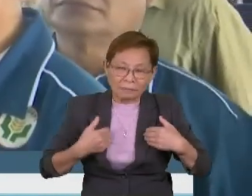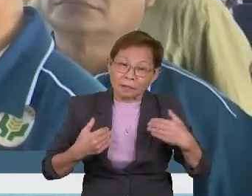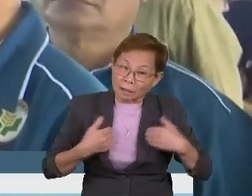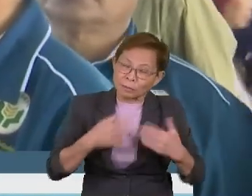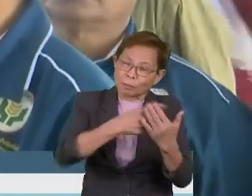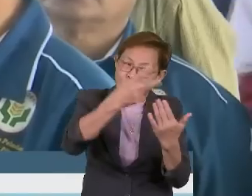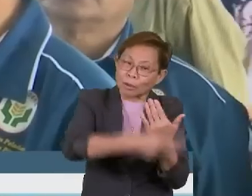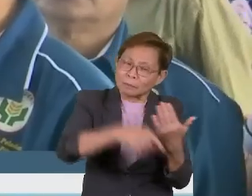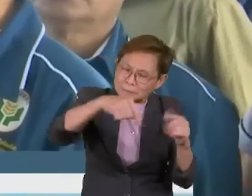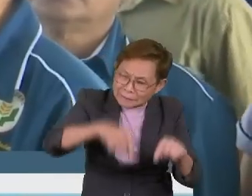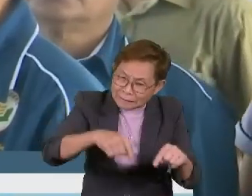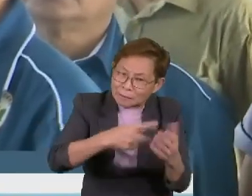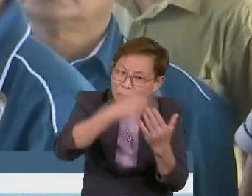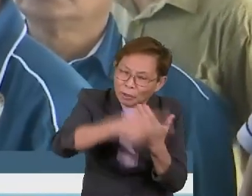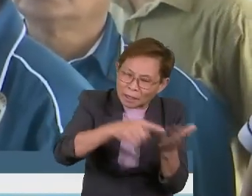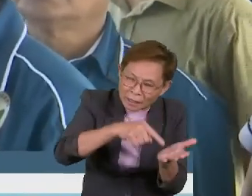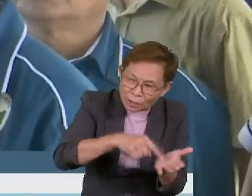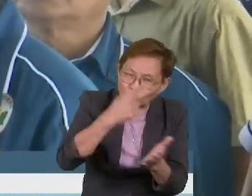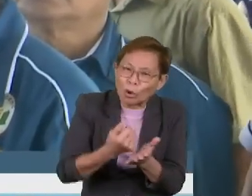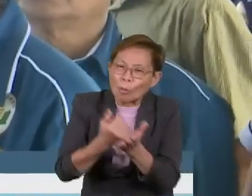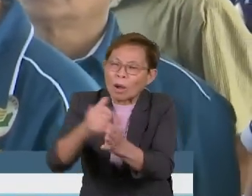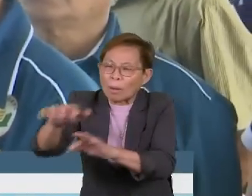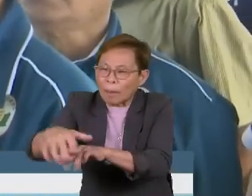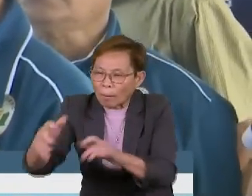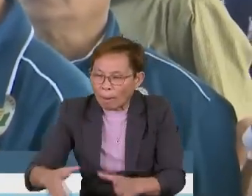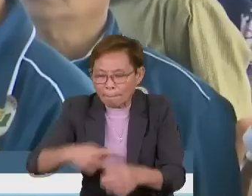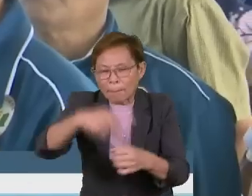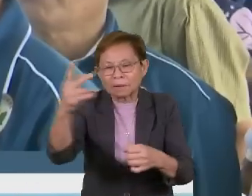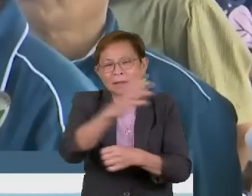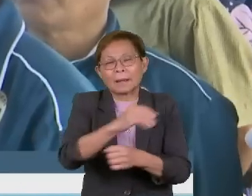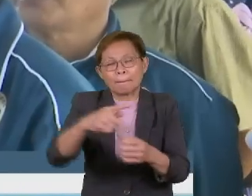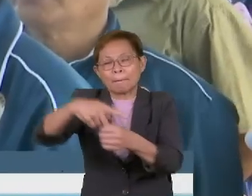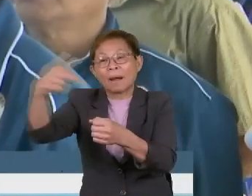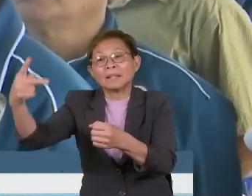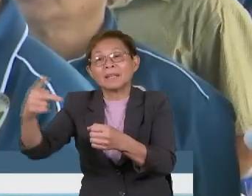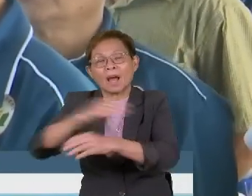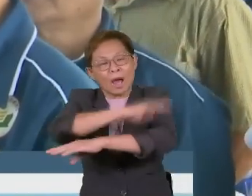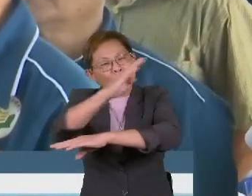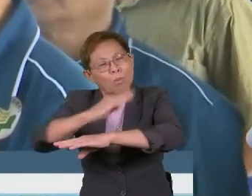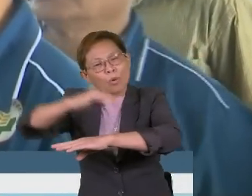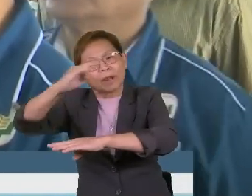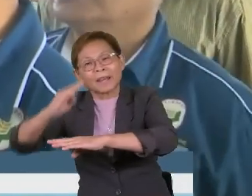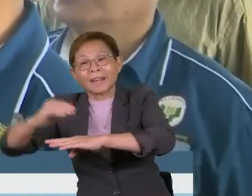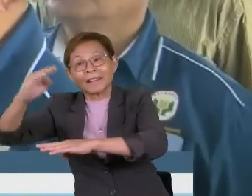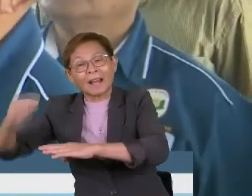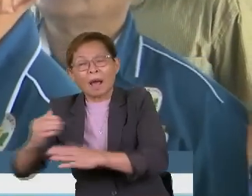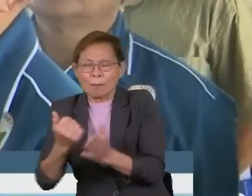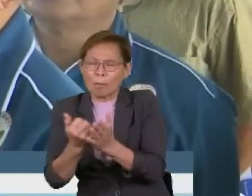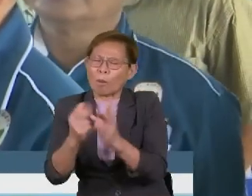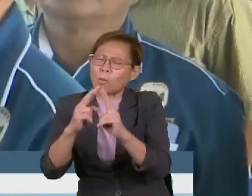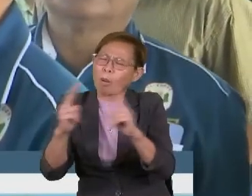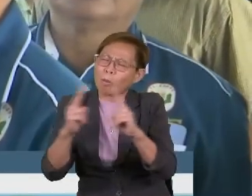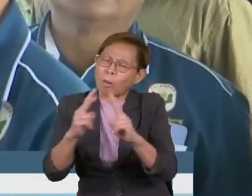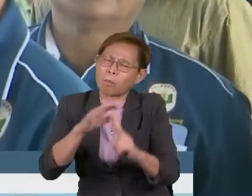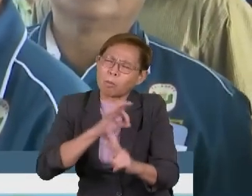seperti ini untuk memberikan bantuan kepada pesawat-pesawat padi dan juga bukit. Sesungguhnya bantuan ini sangat bermanfaat